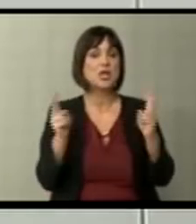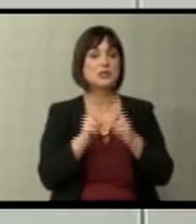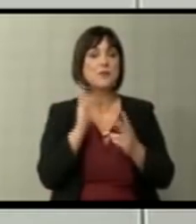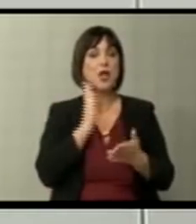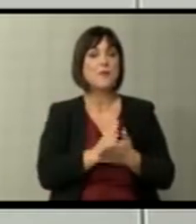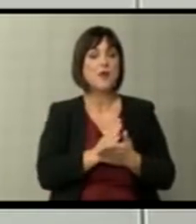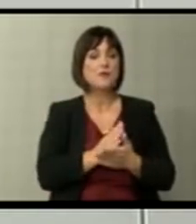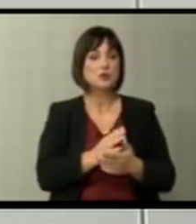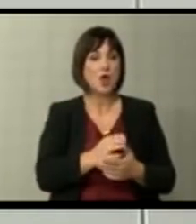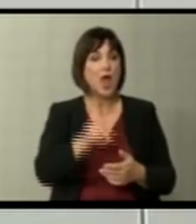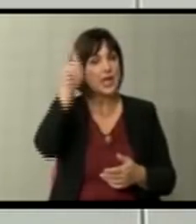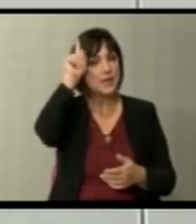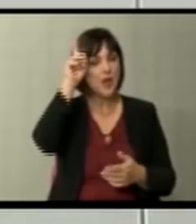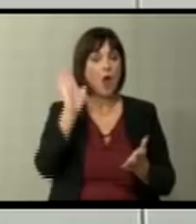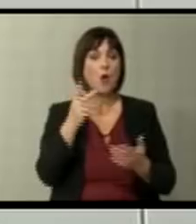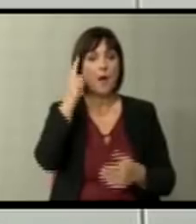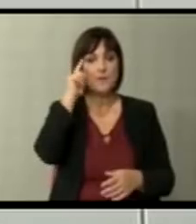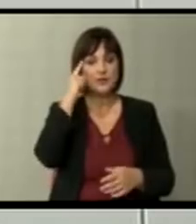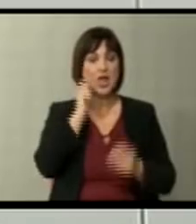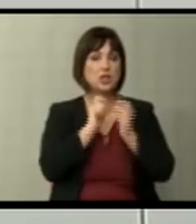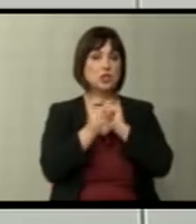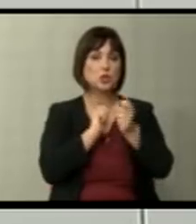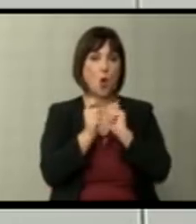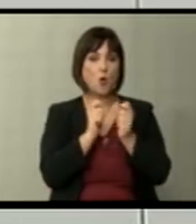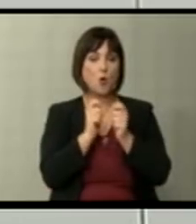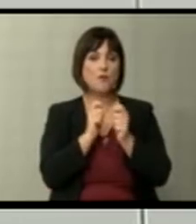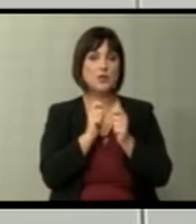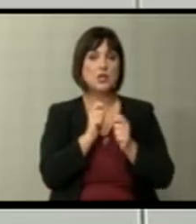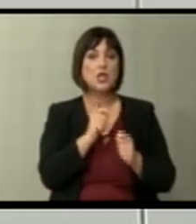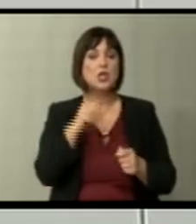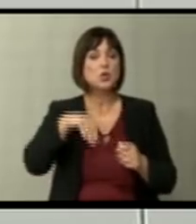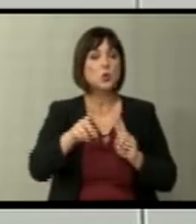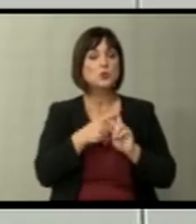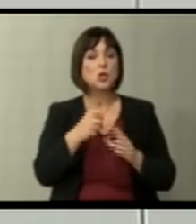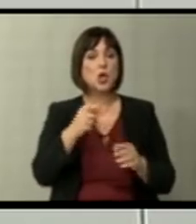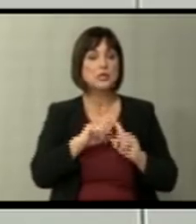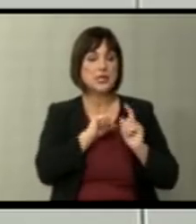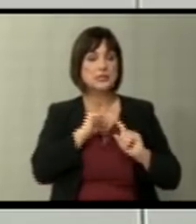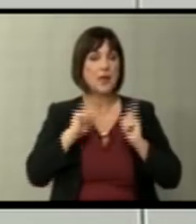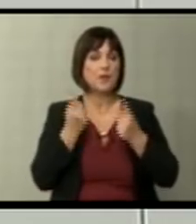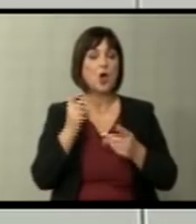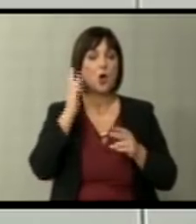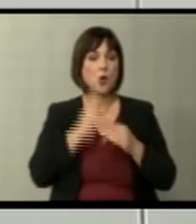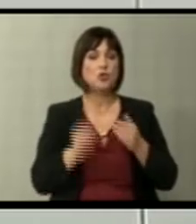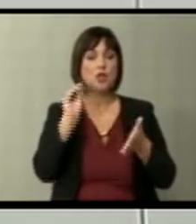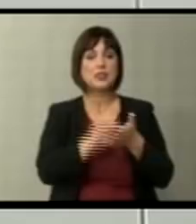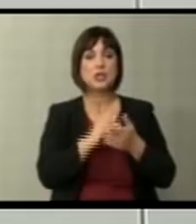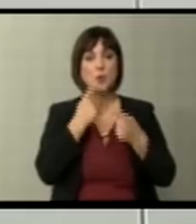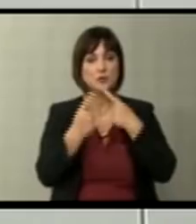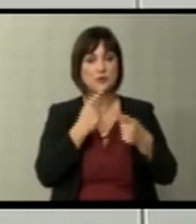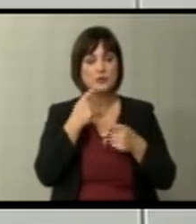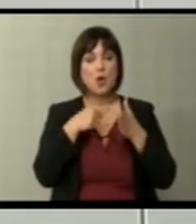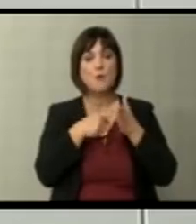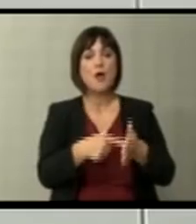во Берлин, кога мислев дека се договара на јунскиот самит, конешно датум за преговори се. Покажа дека